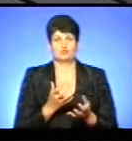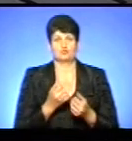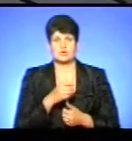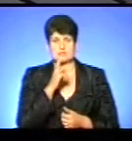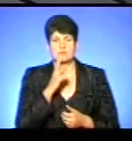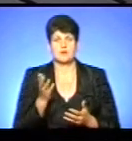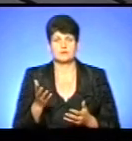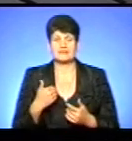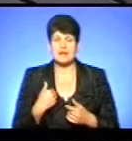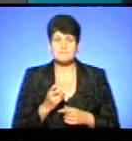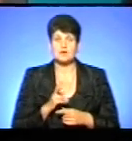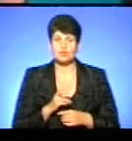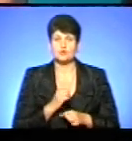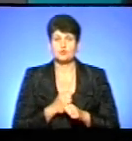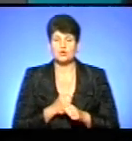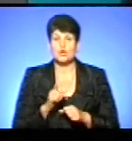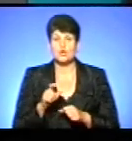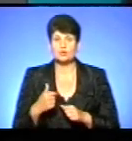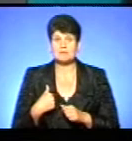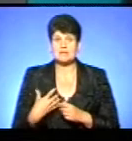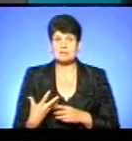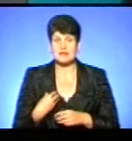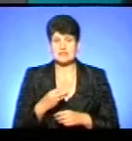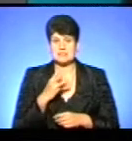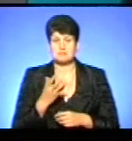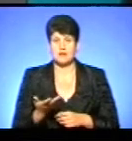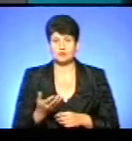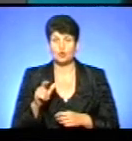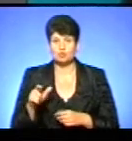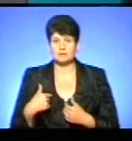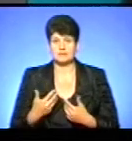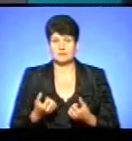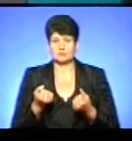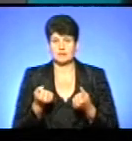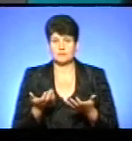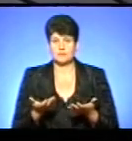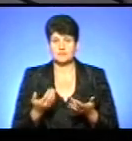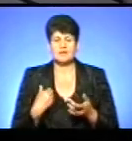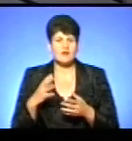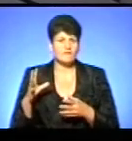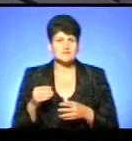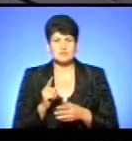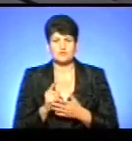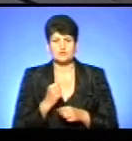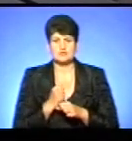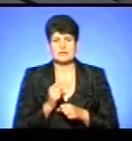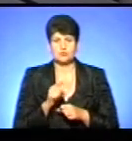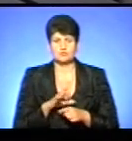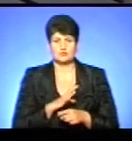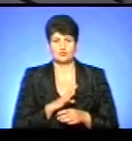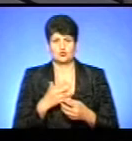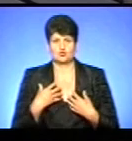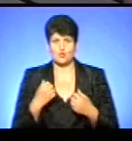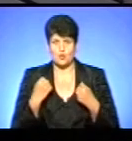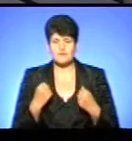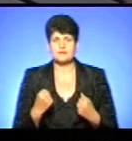плату. Я приходжу на роботу, і люди мені платять зарплату, і люди мене отримують. І я все повинен зробити для того, щоб вони були здорові, щоб